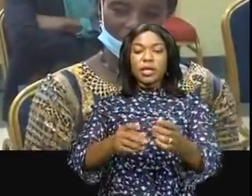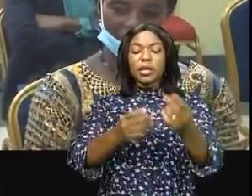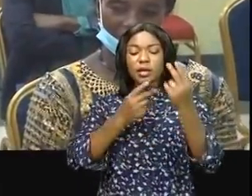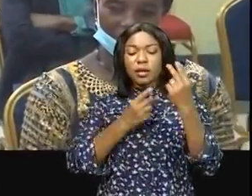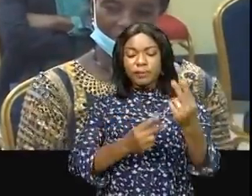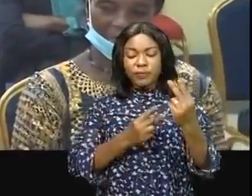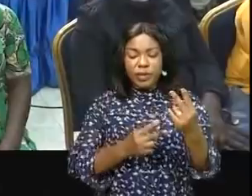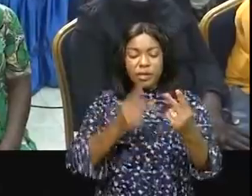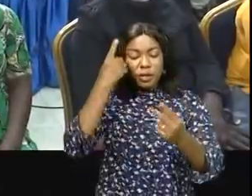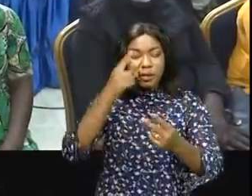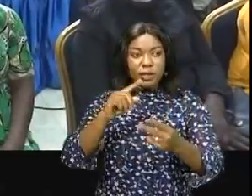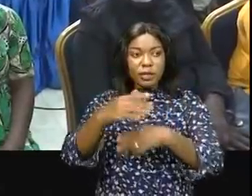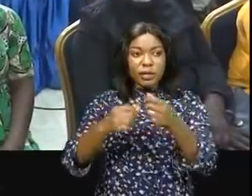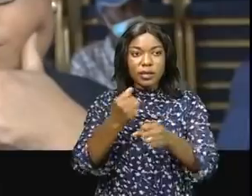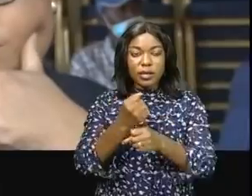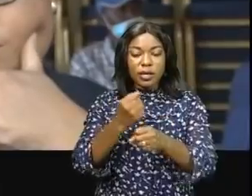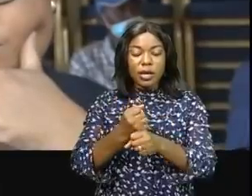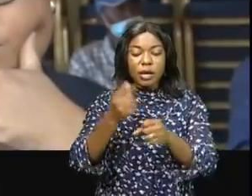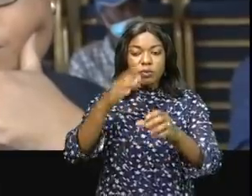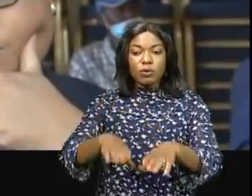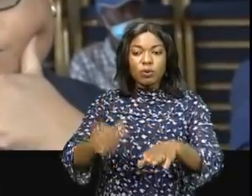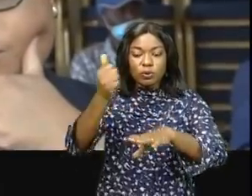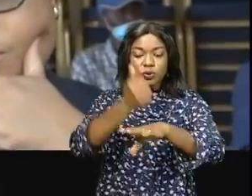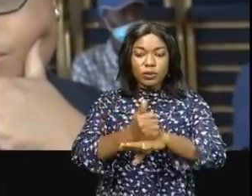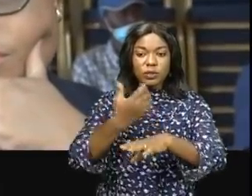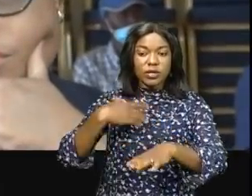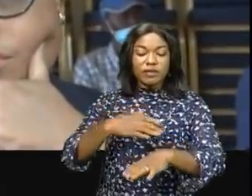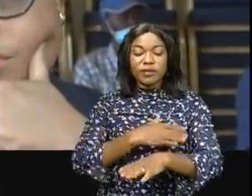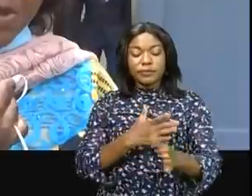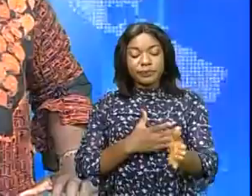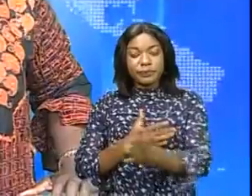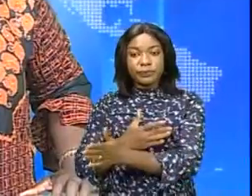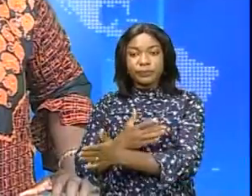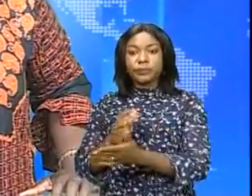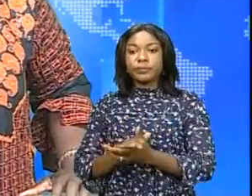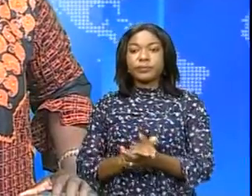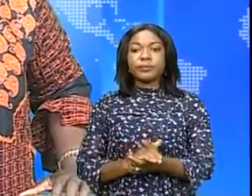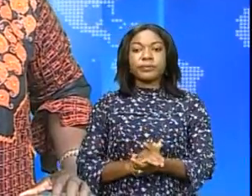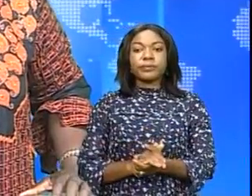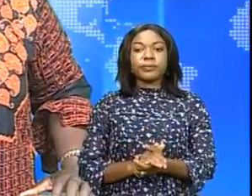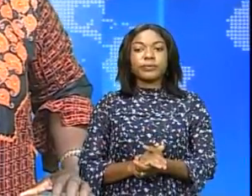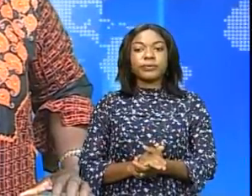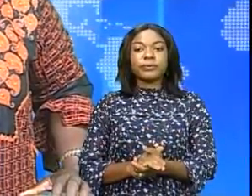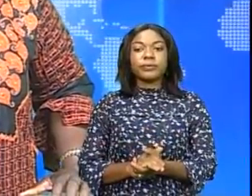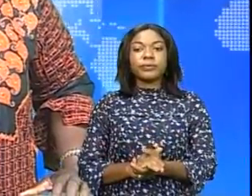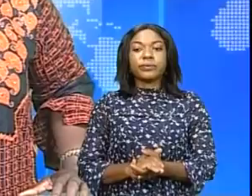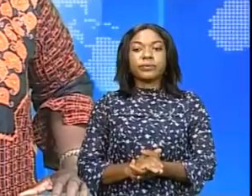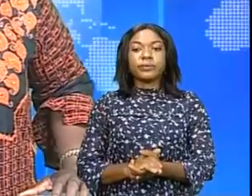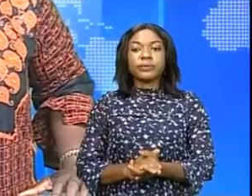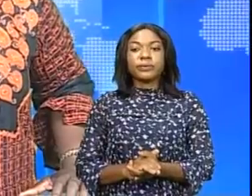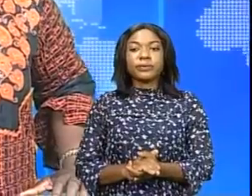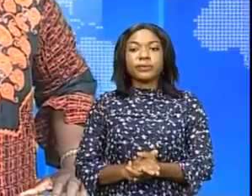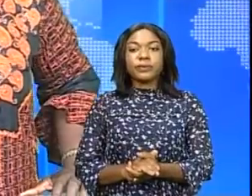forment un noyau dans les efforts pour l'autonomisation de la femme. Les mamas qui sont pour...